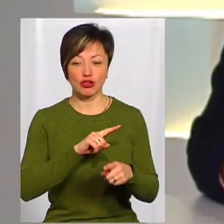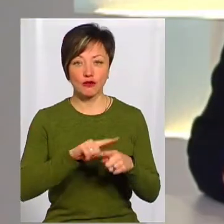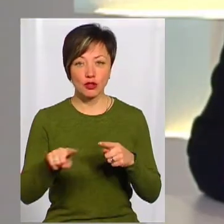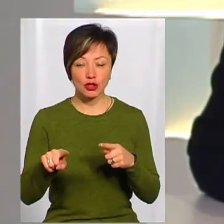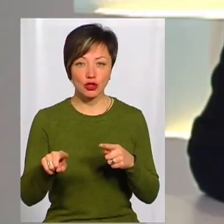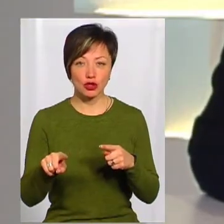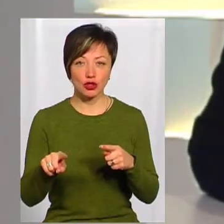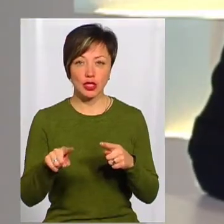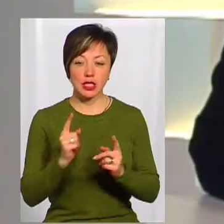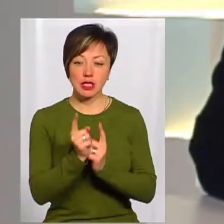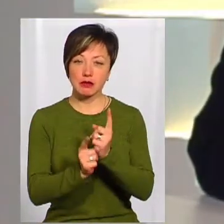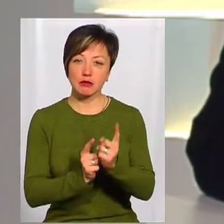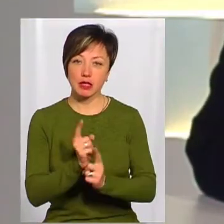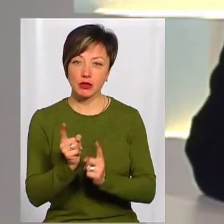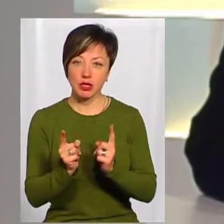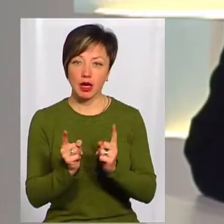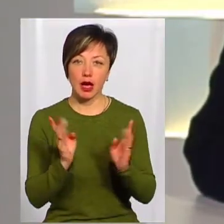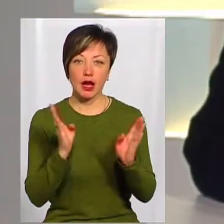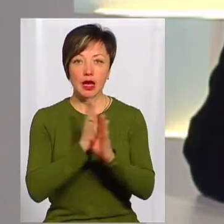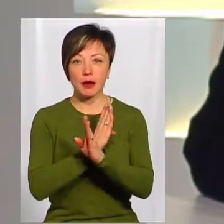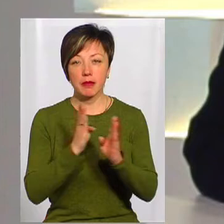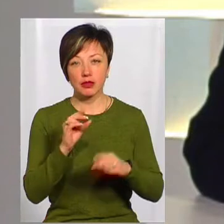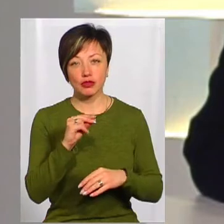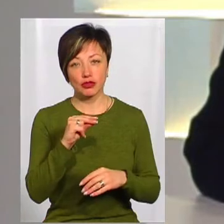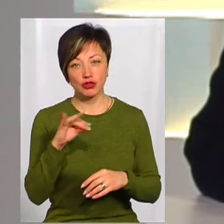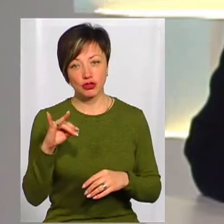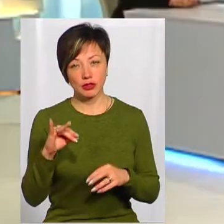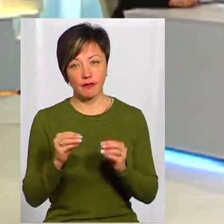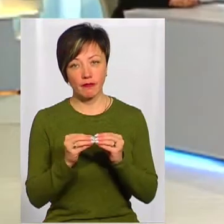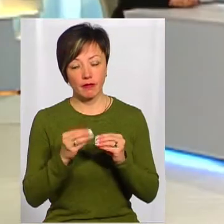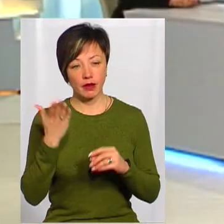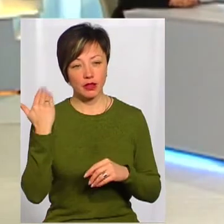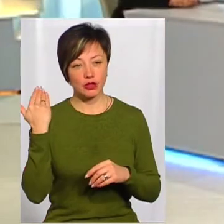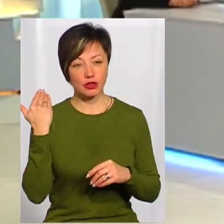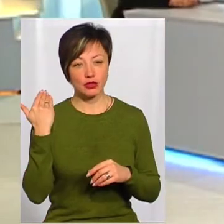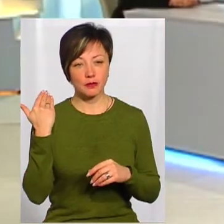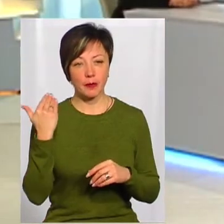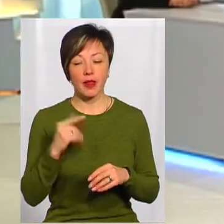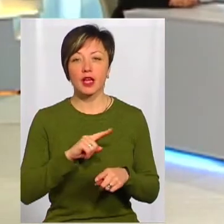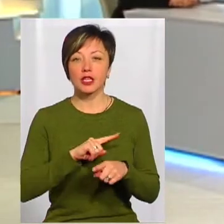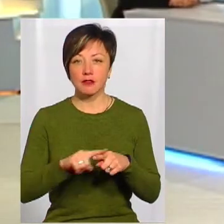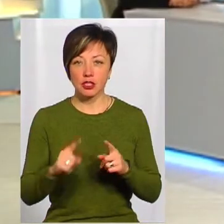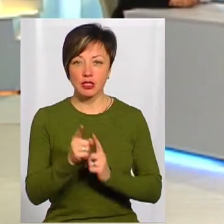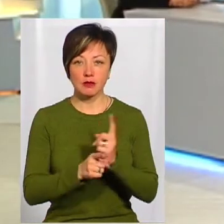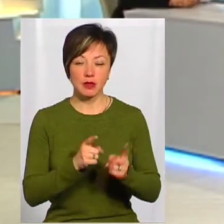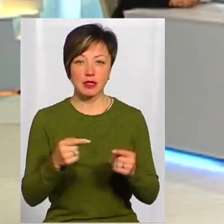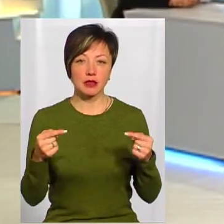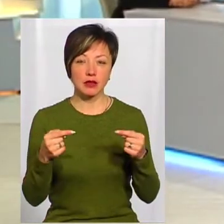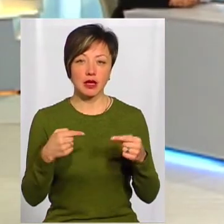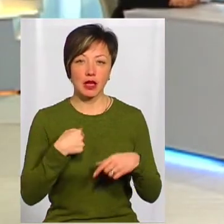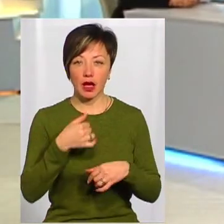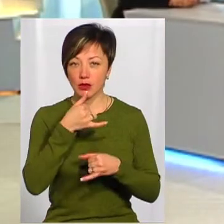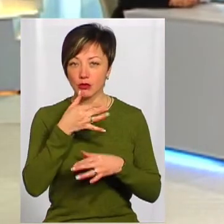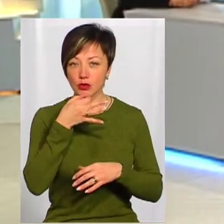Швидше змінюється клімат? Чи так, як рівня? Ну, швидше змінюється. Ви знаєте, я не можу